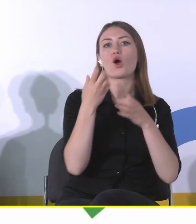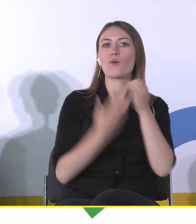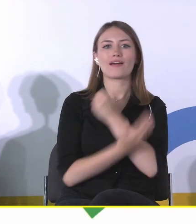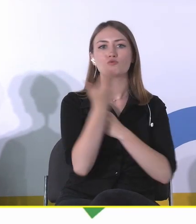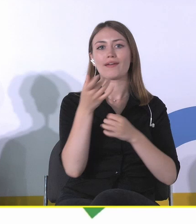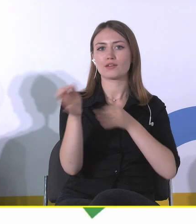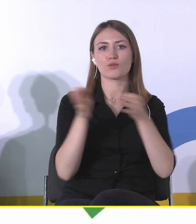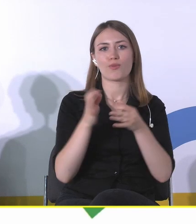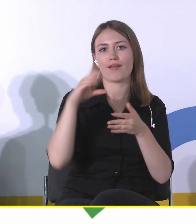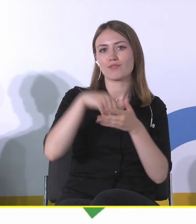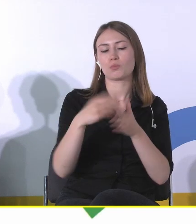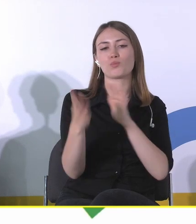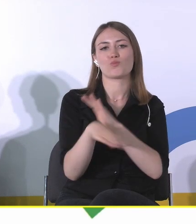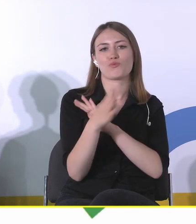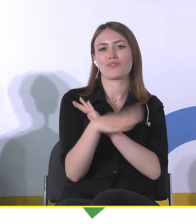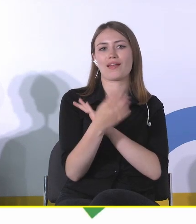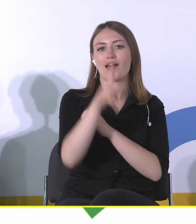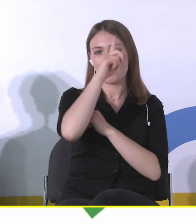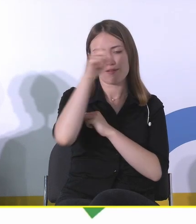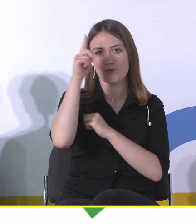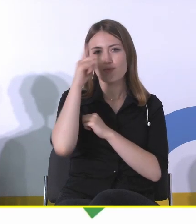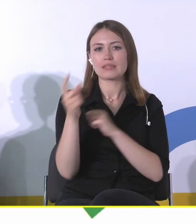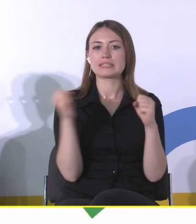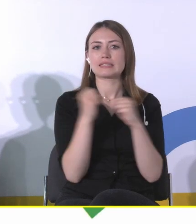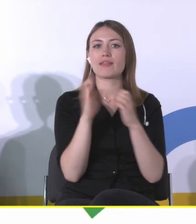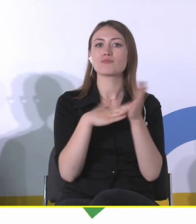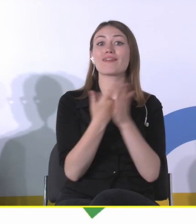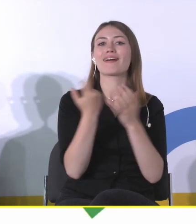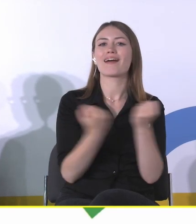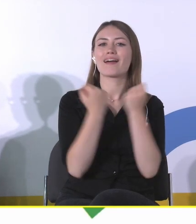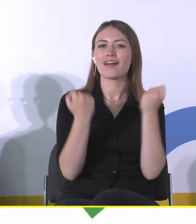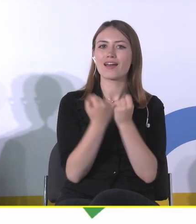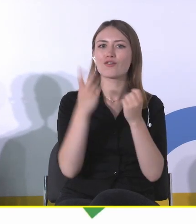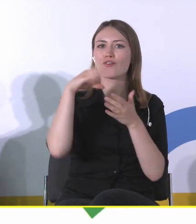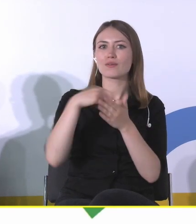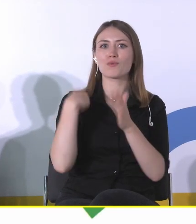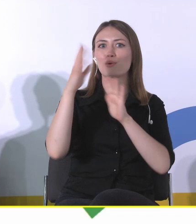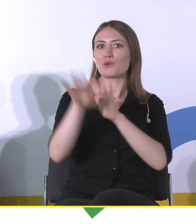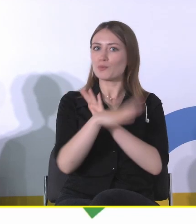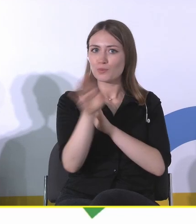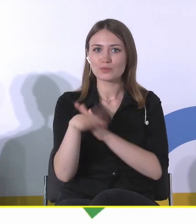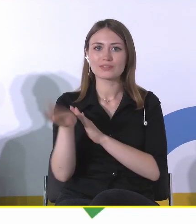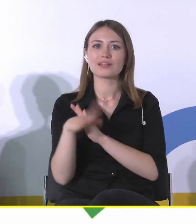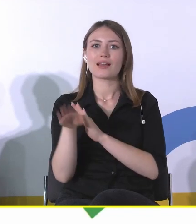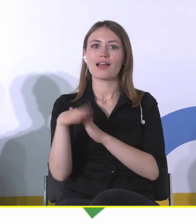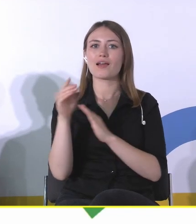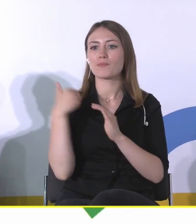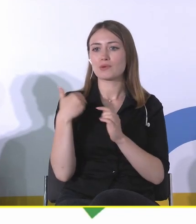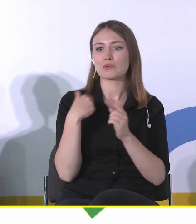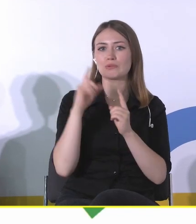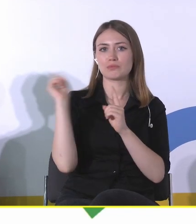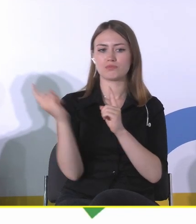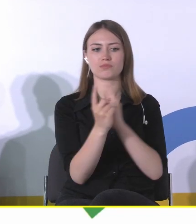wręcz boją się, tak jak to w pewnym momencie było na rynku w Krakowie, miasto było tak puste i opuszczone, że pojedynczy przychodni wręcz czuli się,